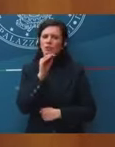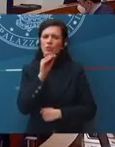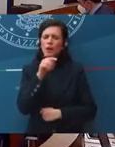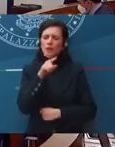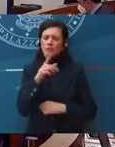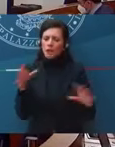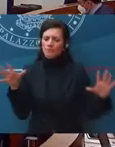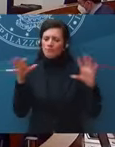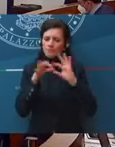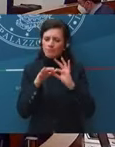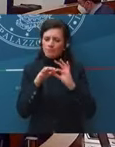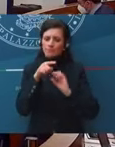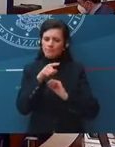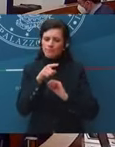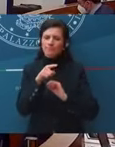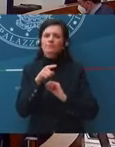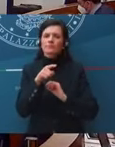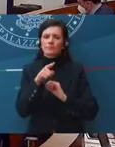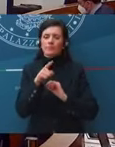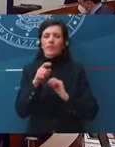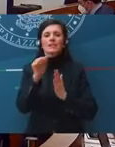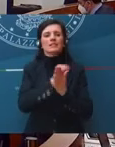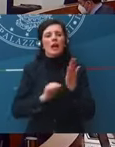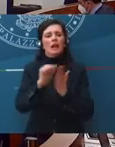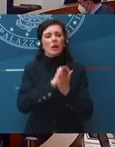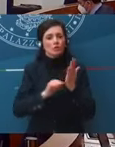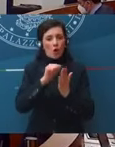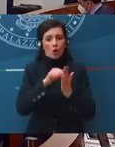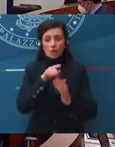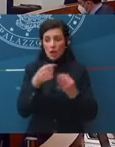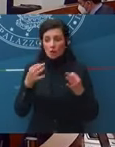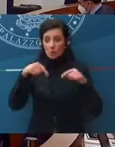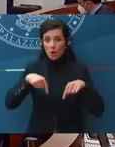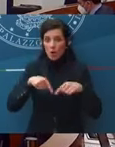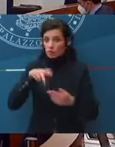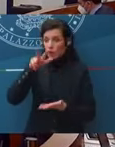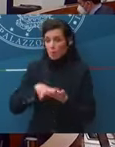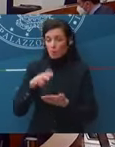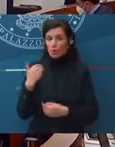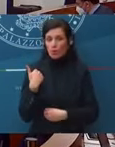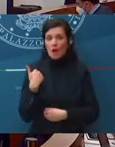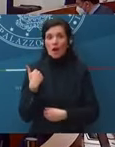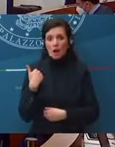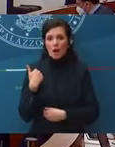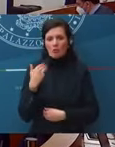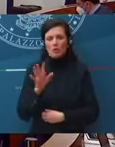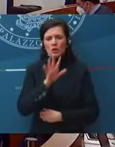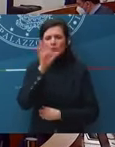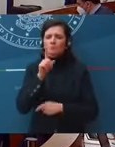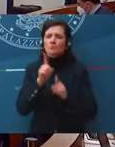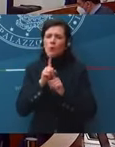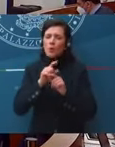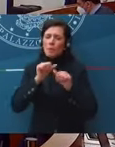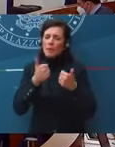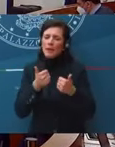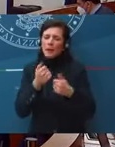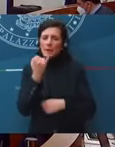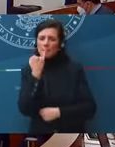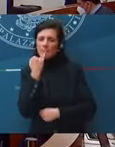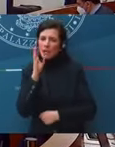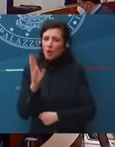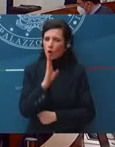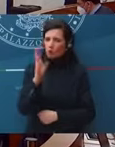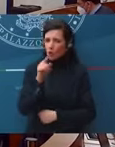proposito con la sanatoria approvata oggi che potrebbe assomigliare a una sorta di mini condono, poi se posso